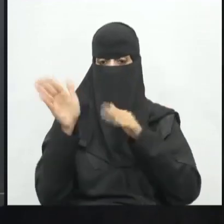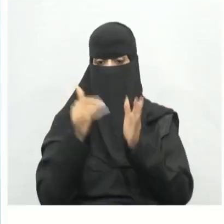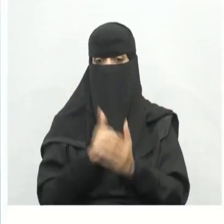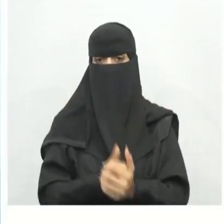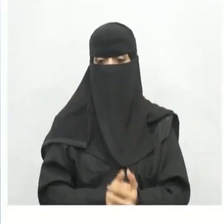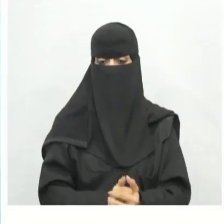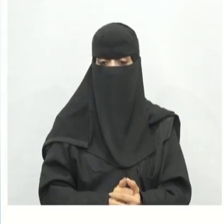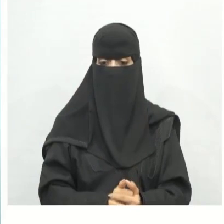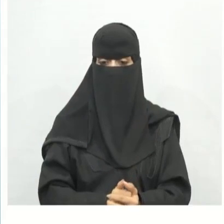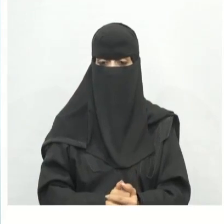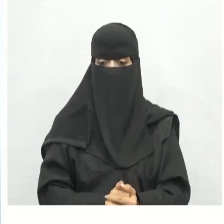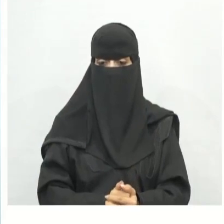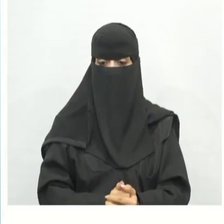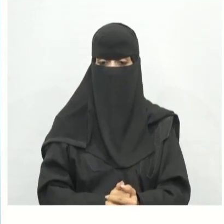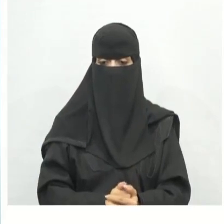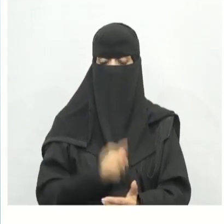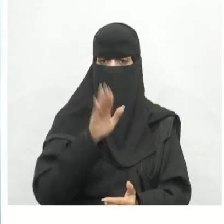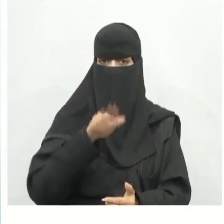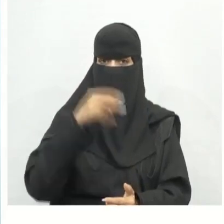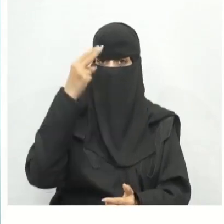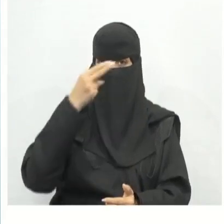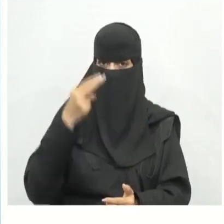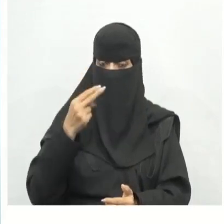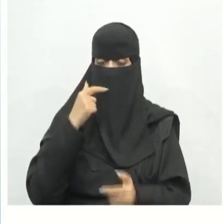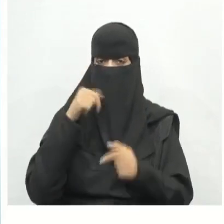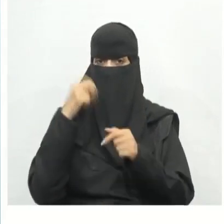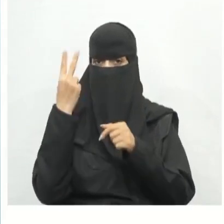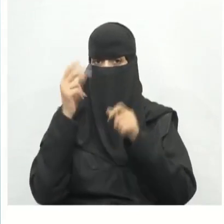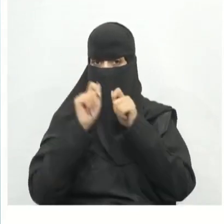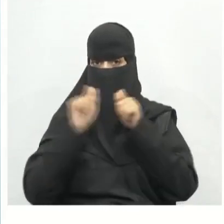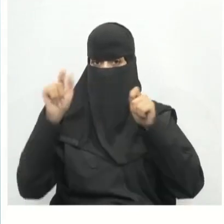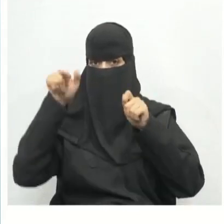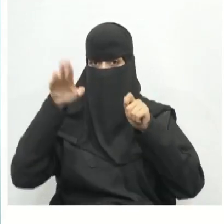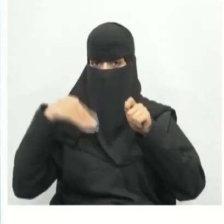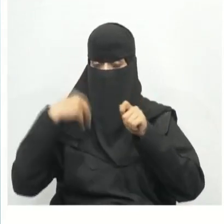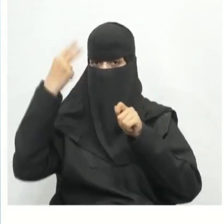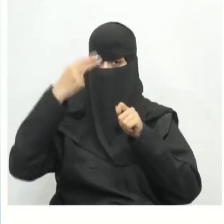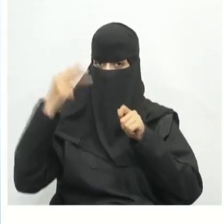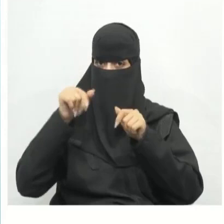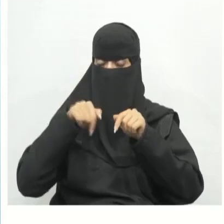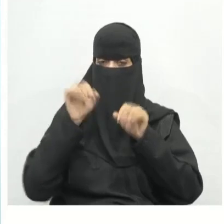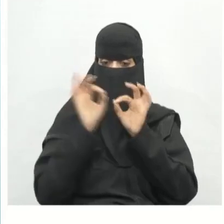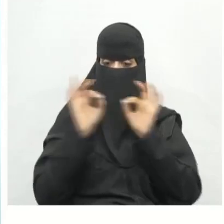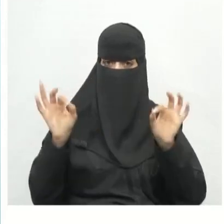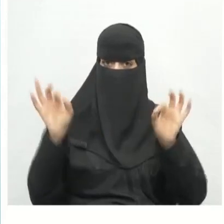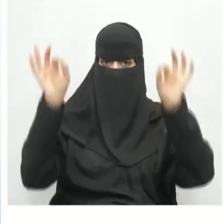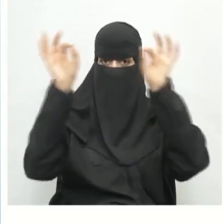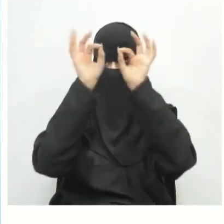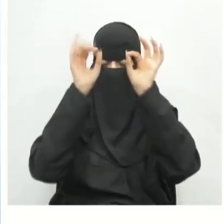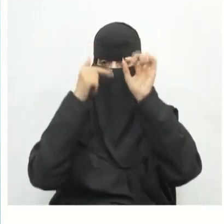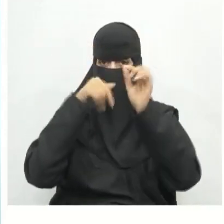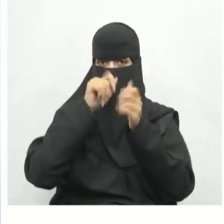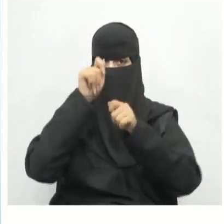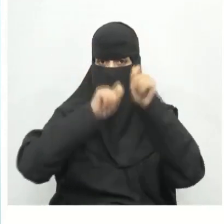إذن الرسومات التنائية الأبعاد تسمى برسومات الفنية أو المخططات تستخدم